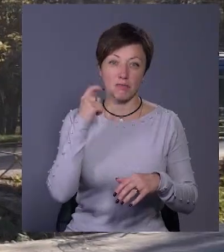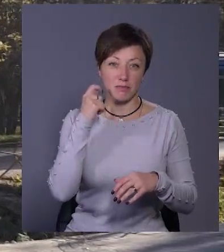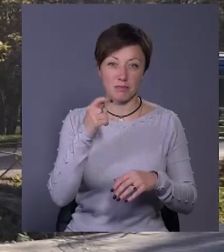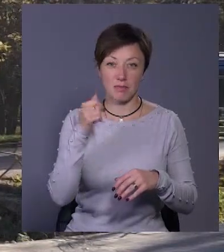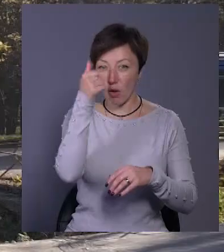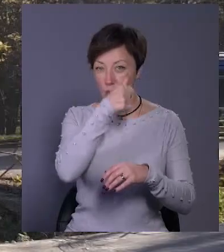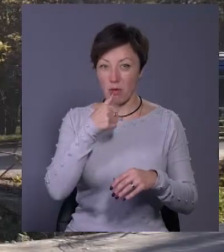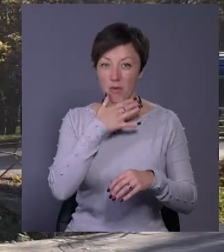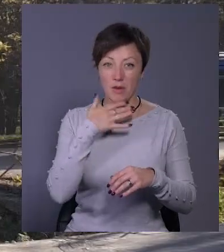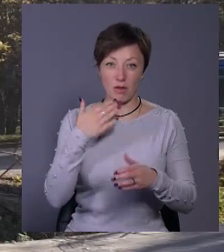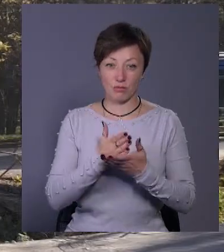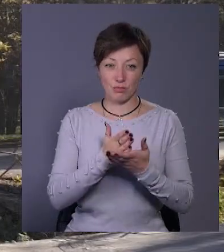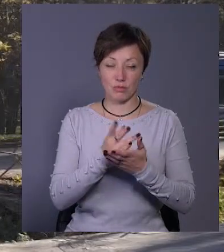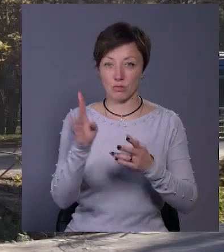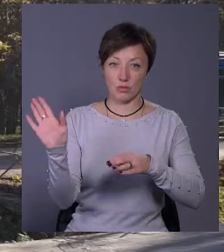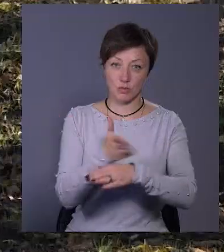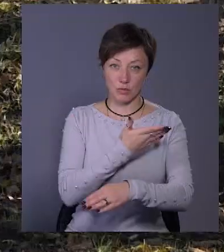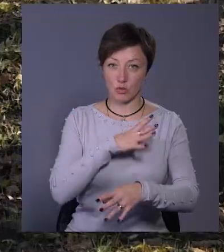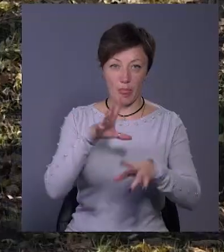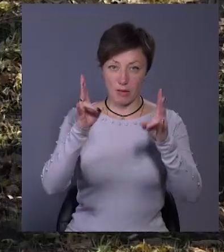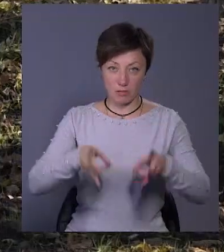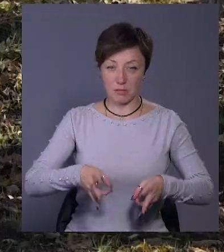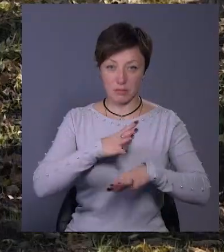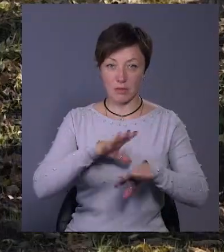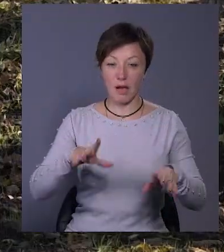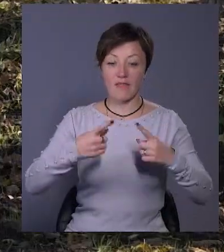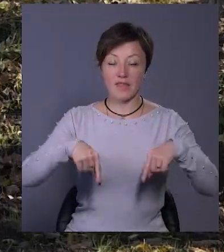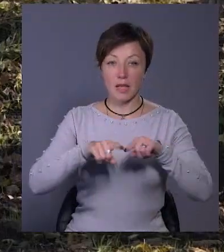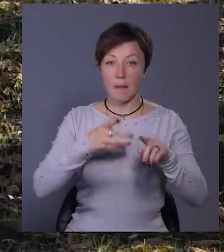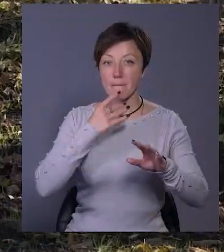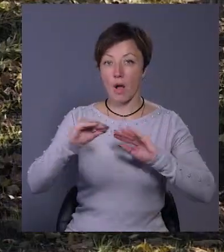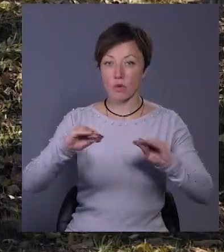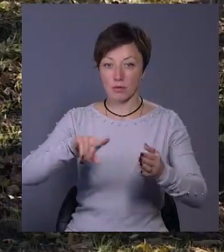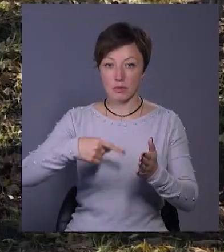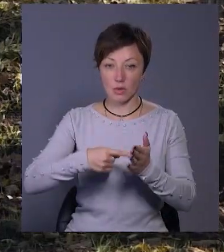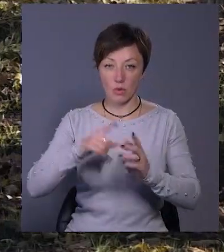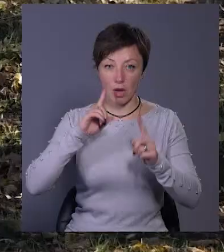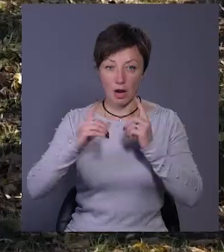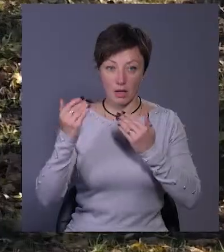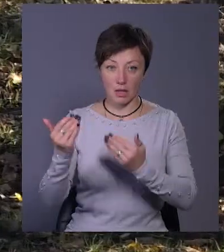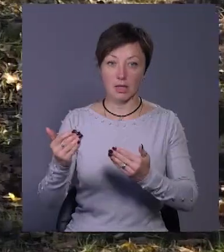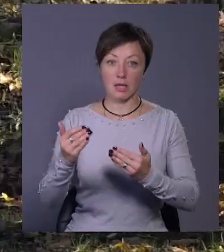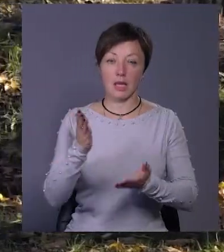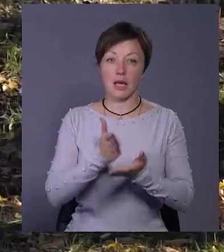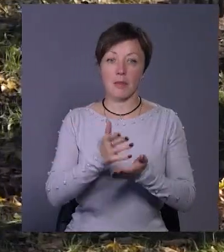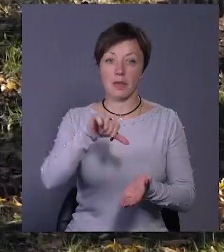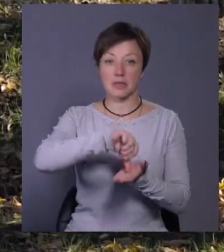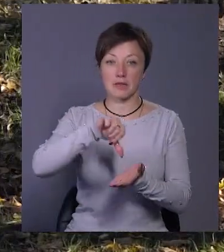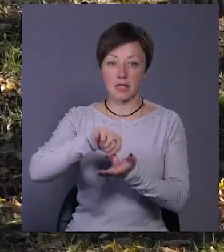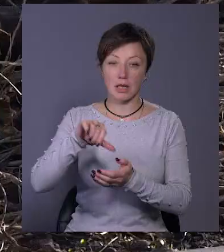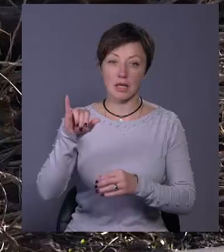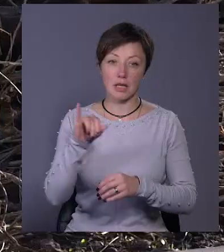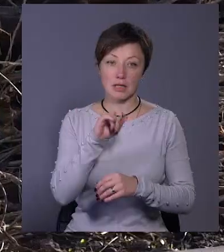не було аварійної ситуації. Є в нас відділ благоустрів міста Хмельницької міської ради, є представники